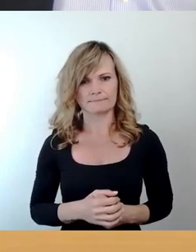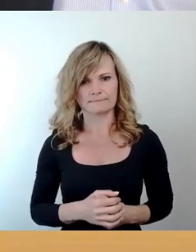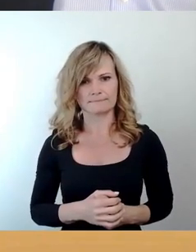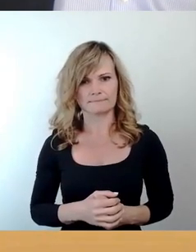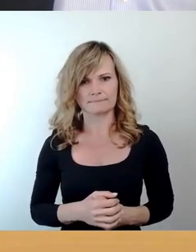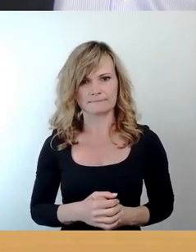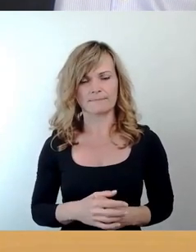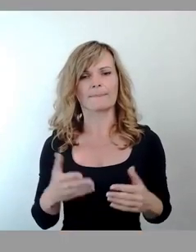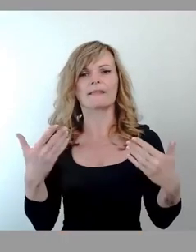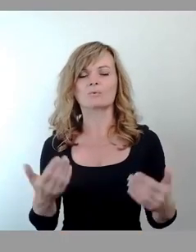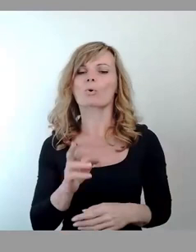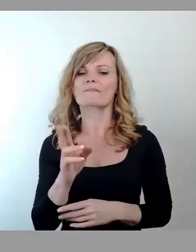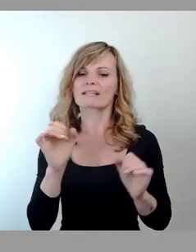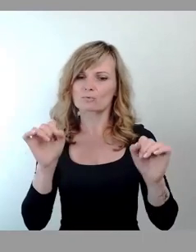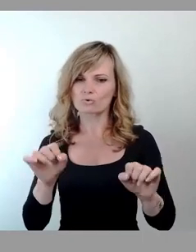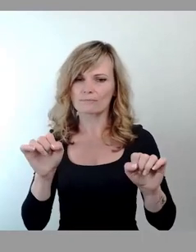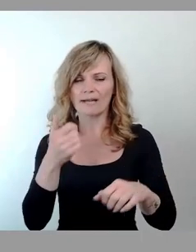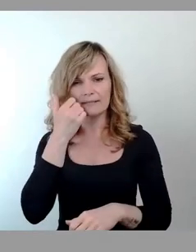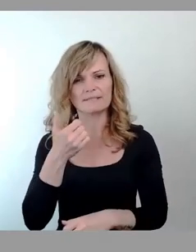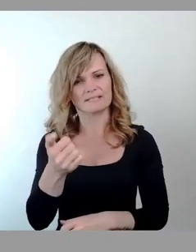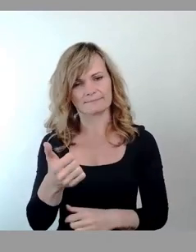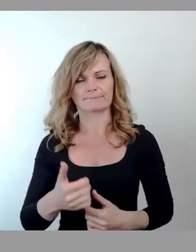Wer hier zustimmen kann, den bitte ich um das Stimmzeichen.